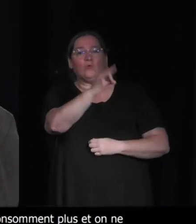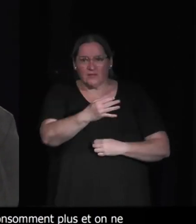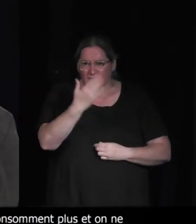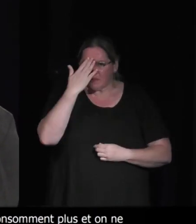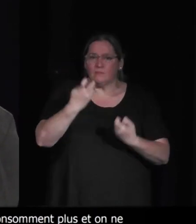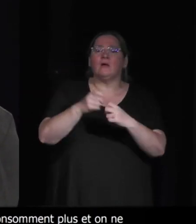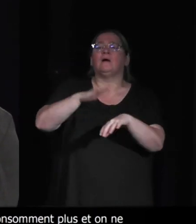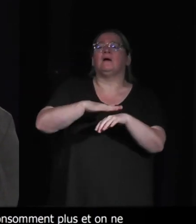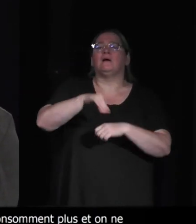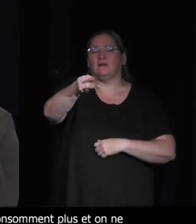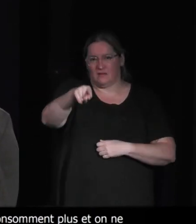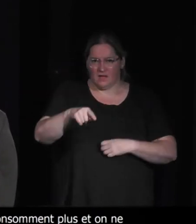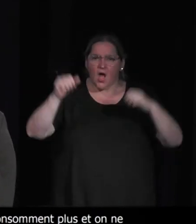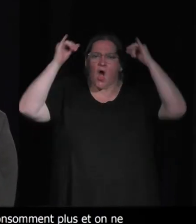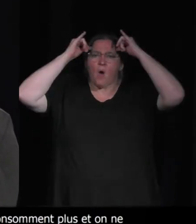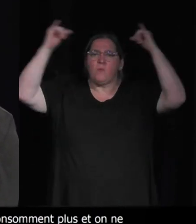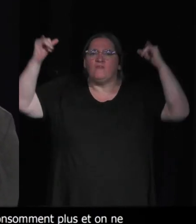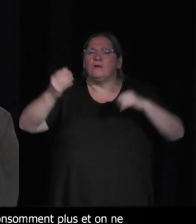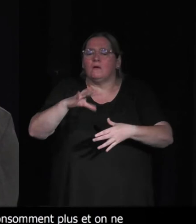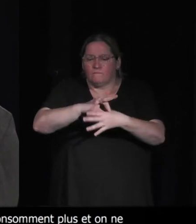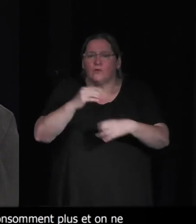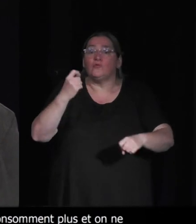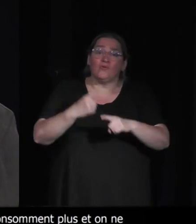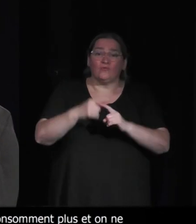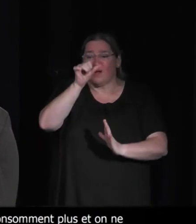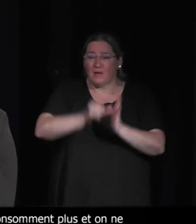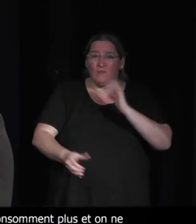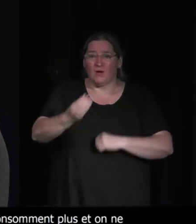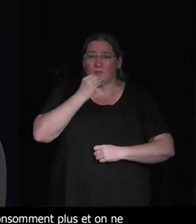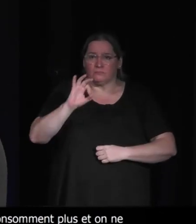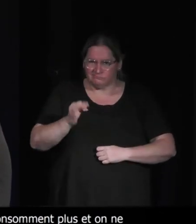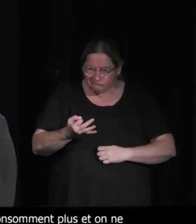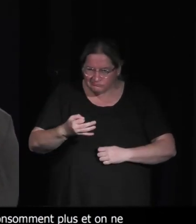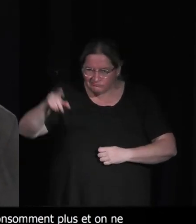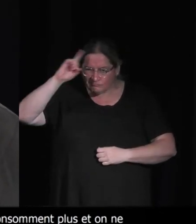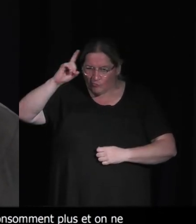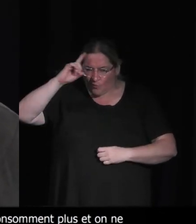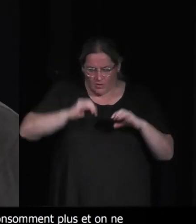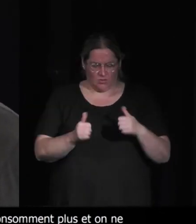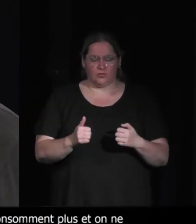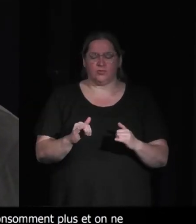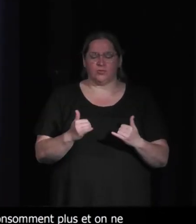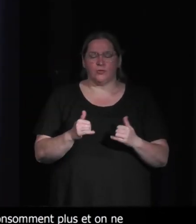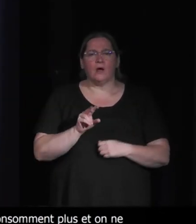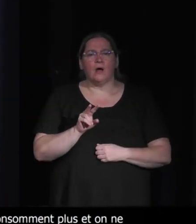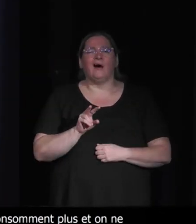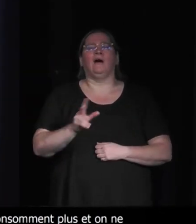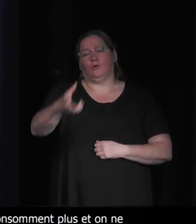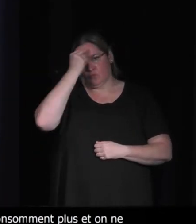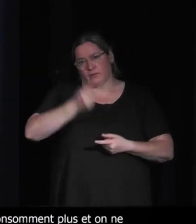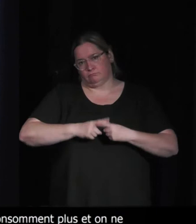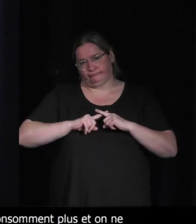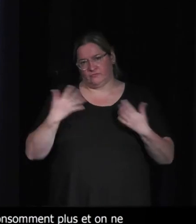si vous mangez du bœuf, n'en mangez qu'une fois par mois, c'est là où ça devient, et il faut peut-être passer par un jeu pour expliquer pourquoi, comment, etc.'est ça ? Oui, tout à fait. Et puis pour